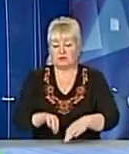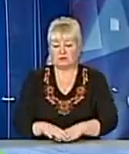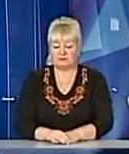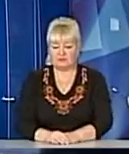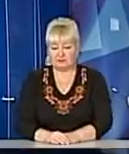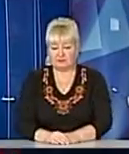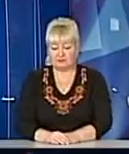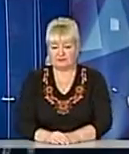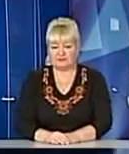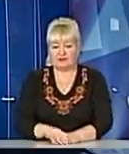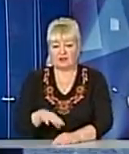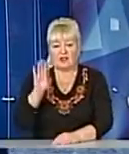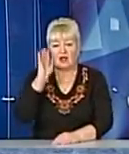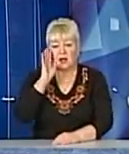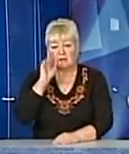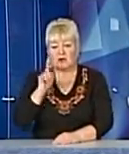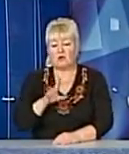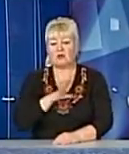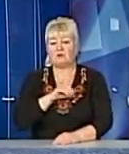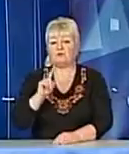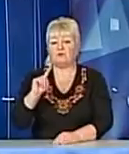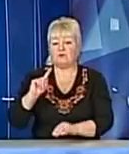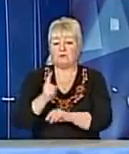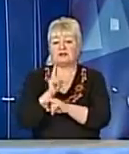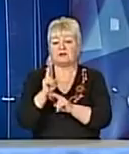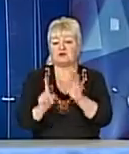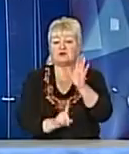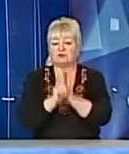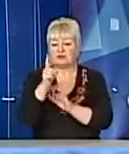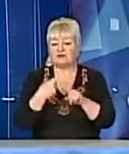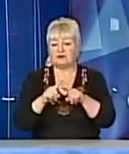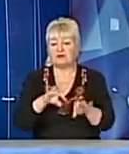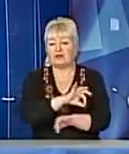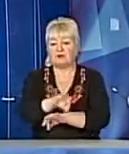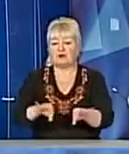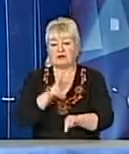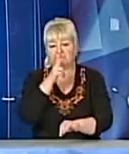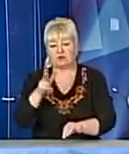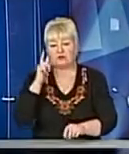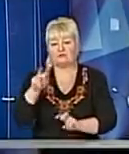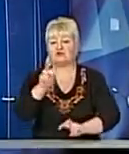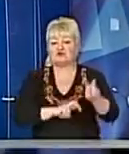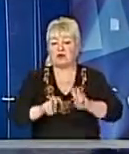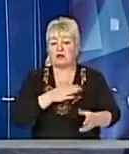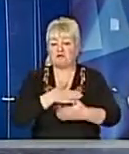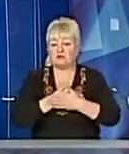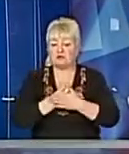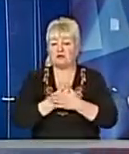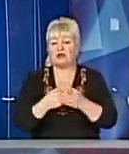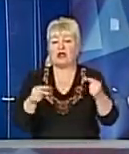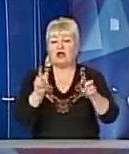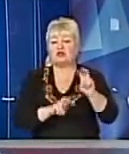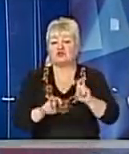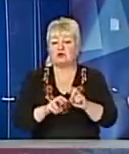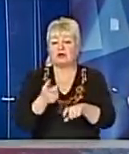дорогу А Микола був одним із тих, хто започаткував цей проєкт ще три роки тому Він шукає волонтерів та визначає найбільш небезпечні зони